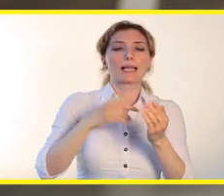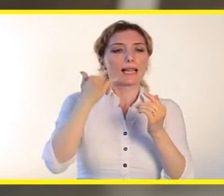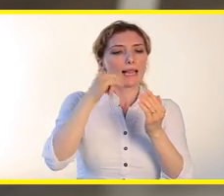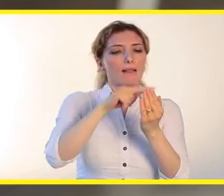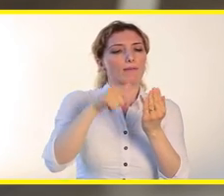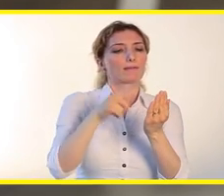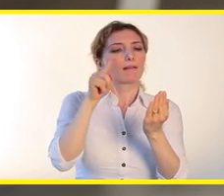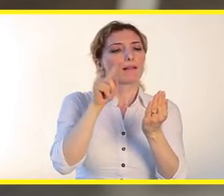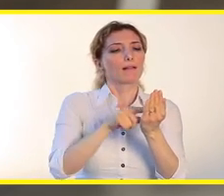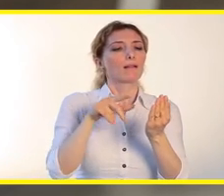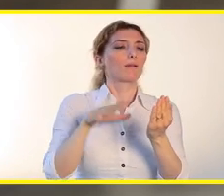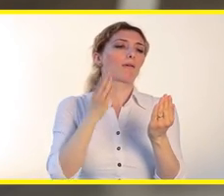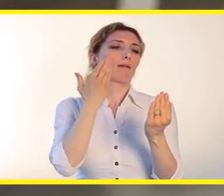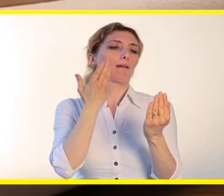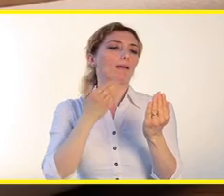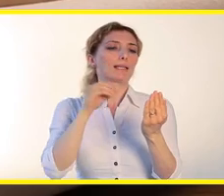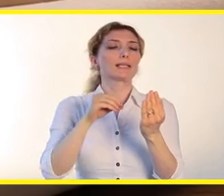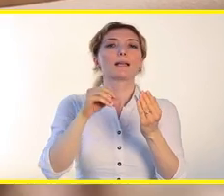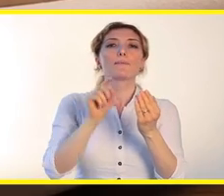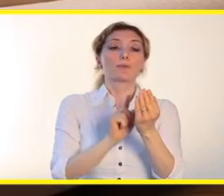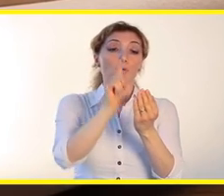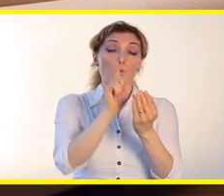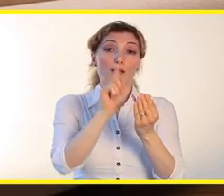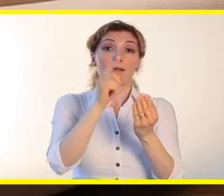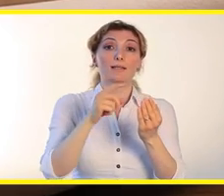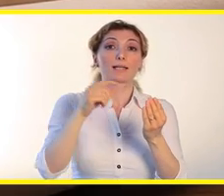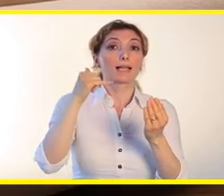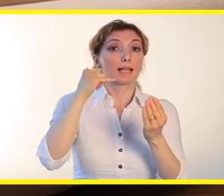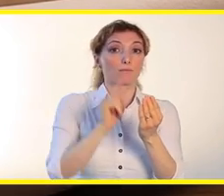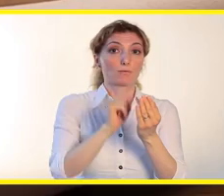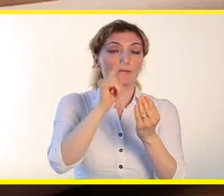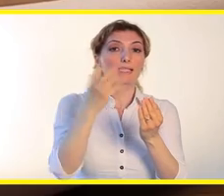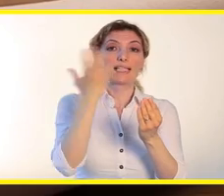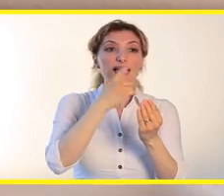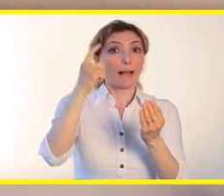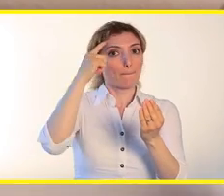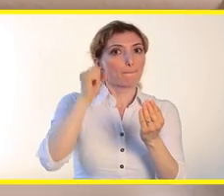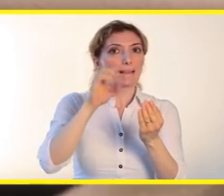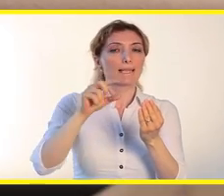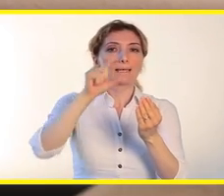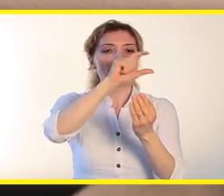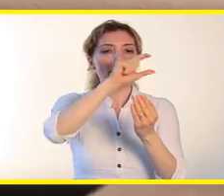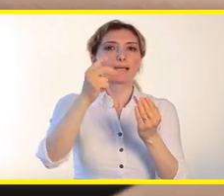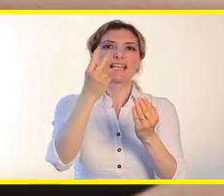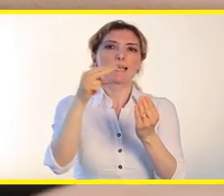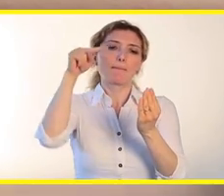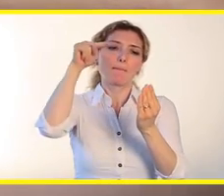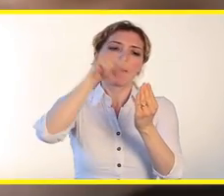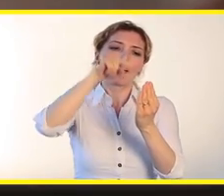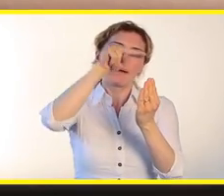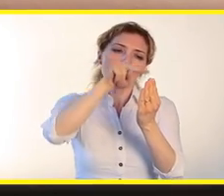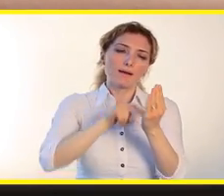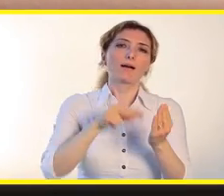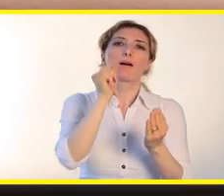cihaz ekranının açık kalabilmesi için ekranın üst kısmında bulunan siyah bildirim paneline iki parmağınızla dokunup